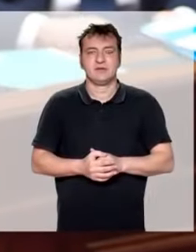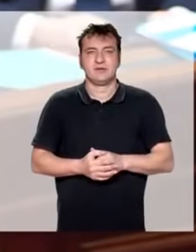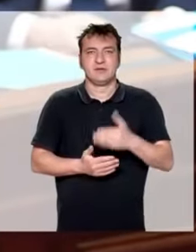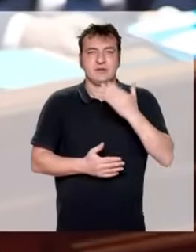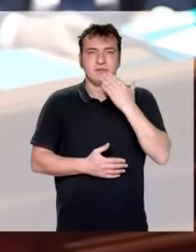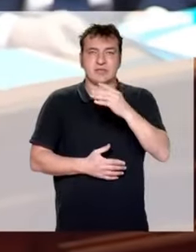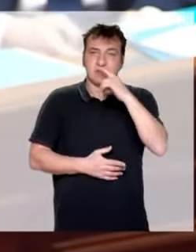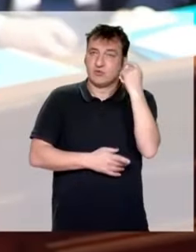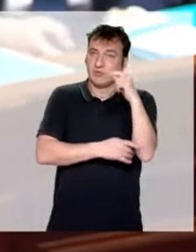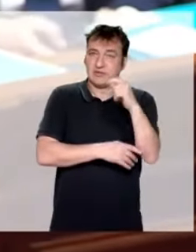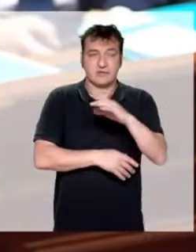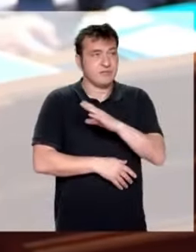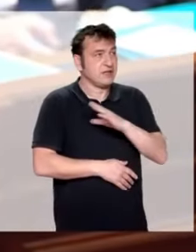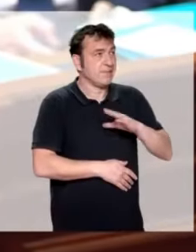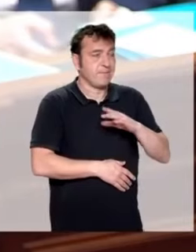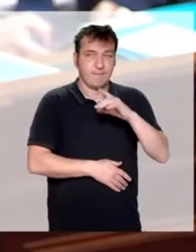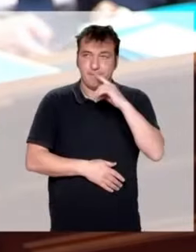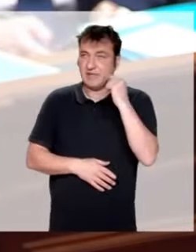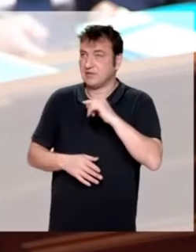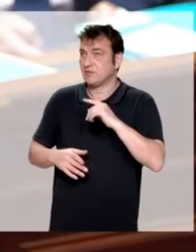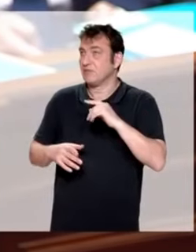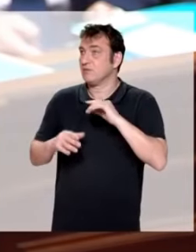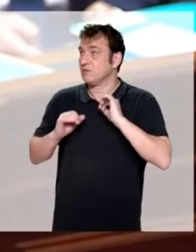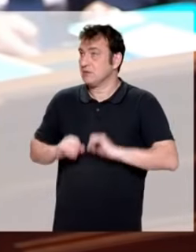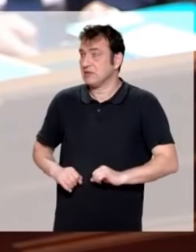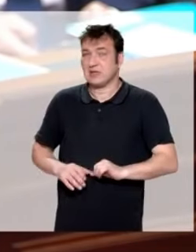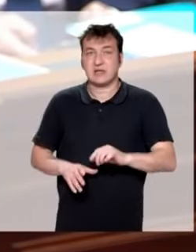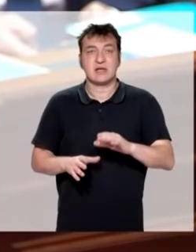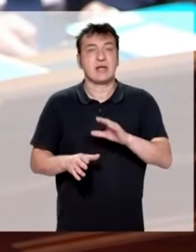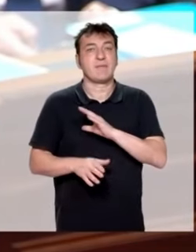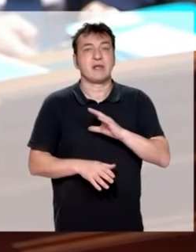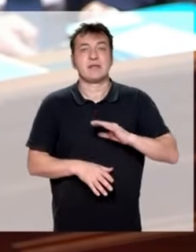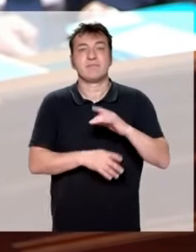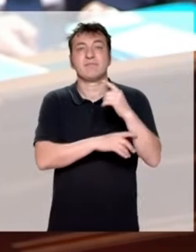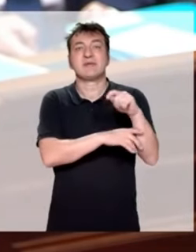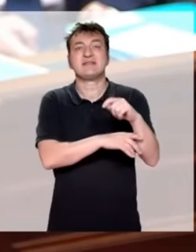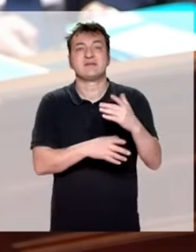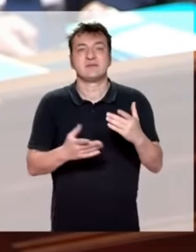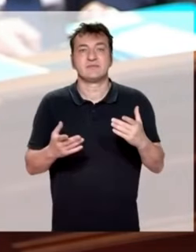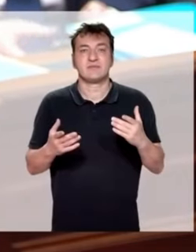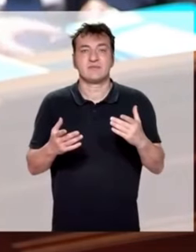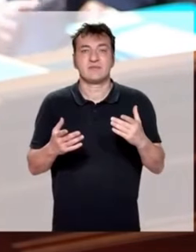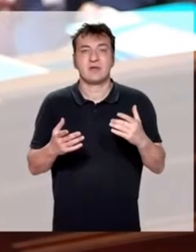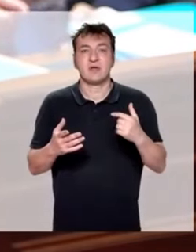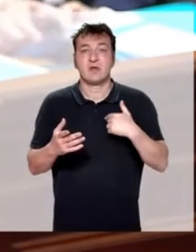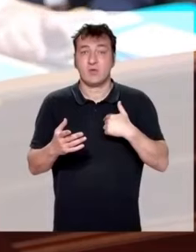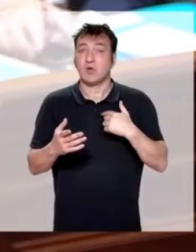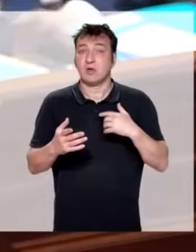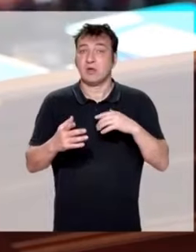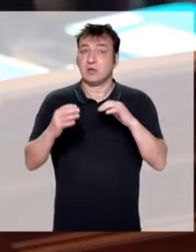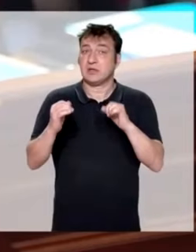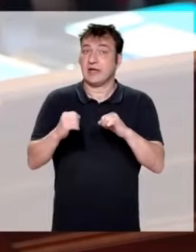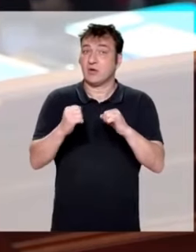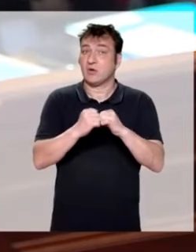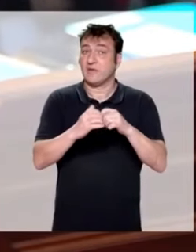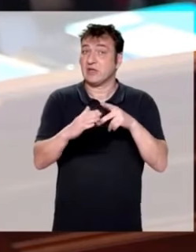Merci M. le Président, Mesdames et Messieurs les sénatrices et sénateurs, Mme la Présidente Kukerman. Madame la Présidente,'étais en accord avec la tonalité du